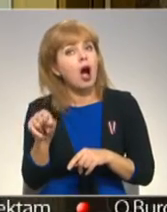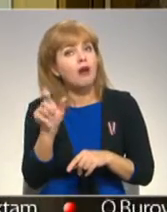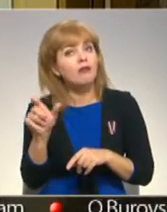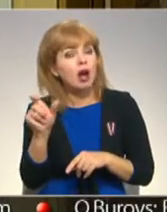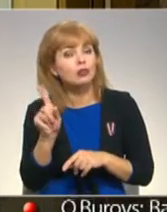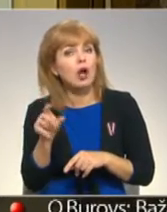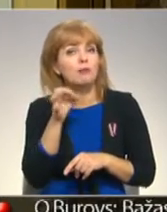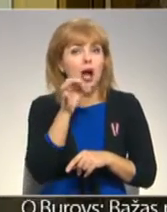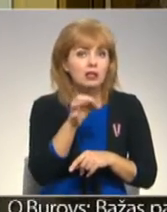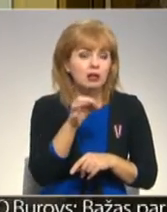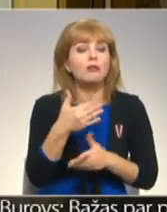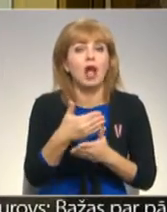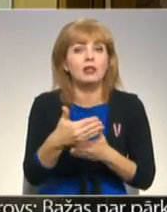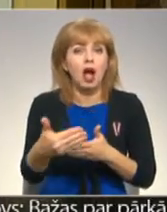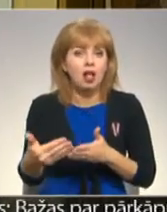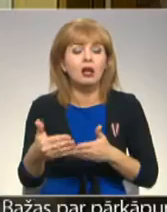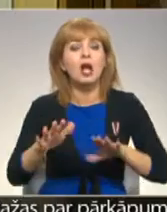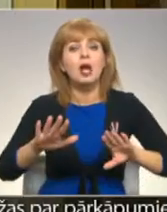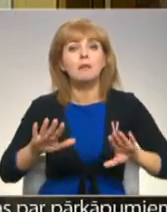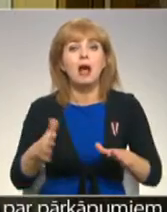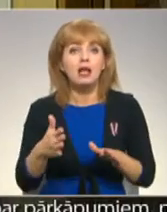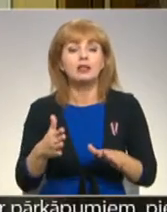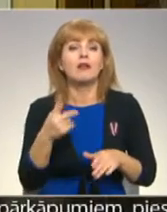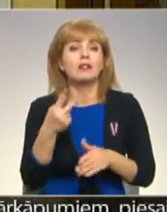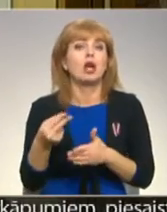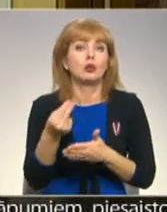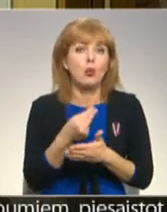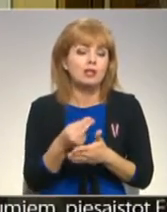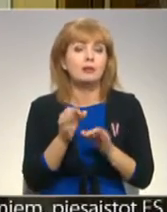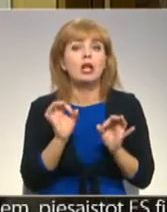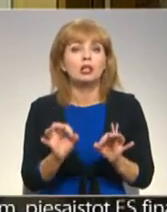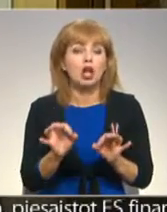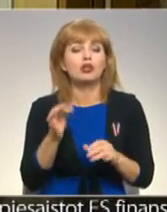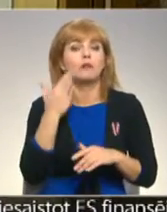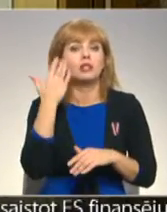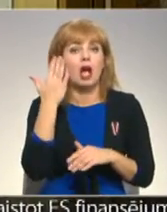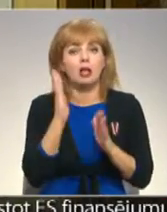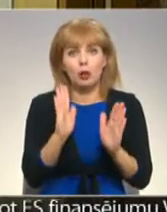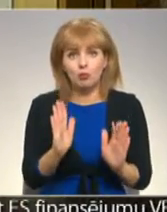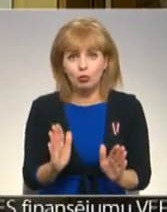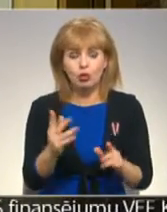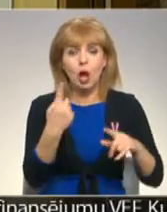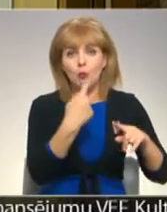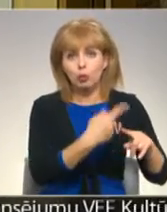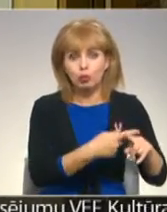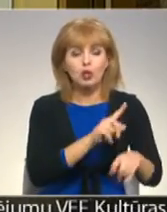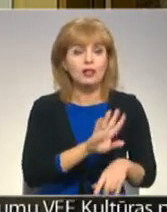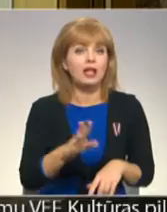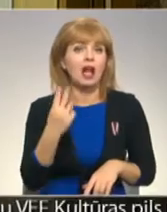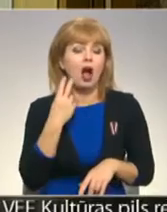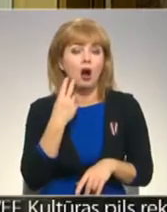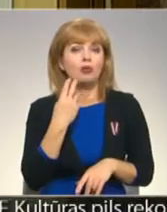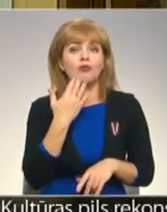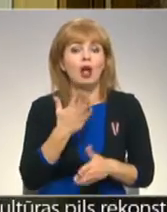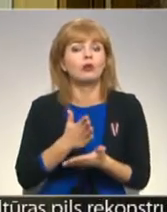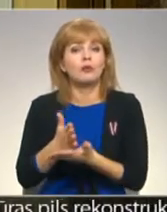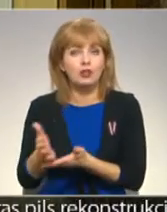izrinā un tā tālāk. Bet viennozīgi mēs tiešām ceru, ka tas būs arī plusiņš ne tikai angvalodas virzienā,